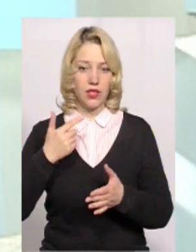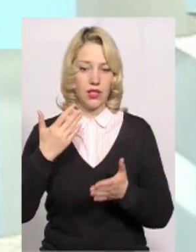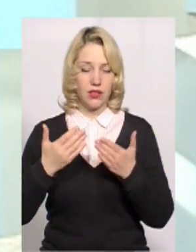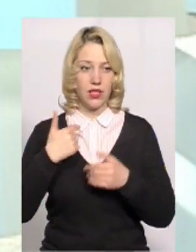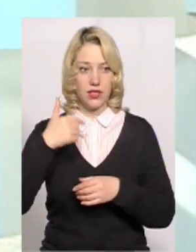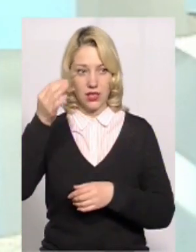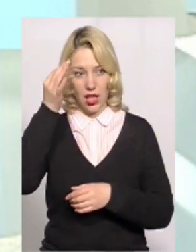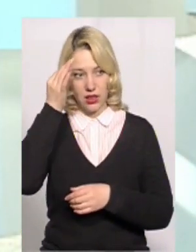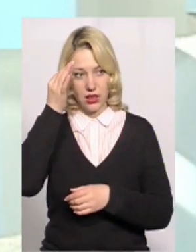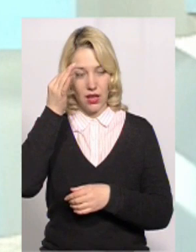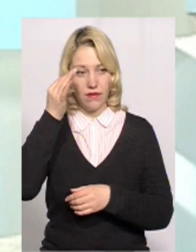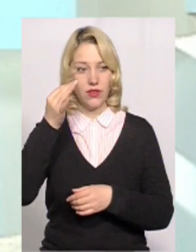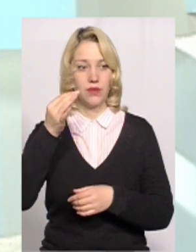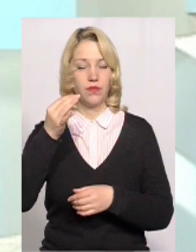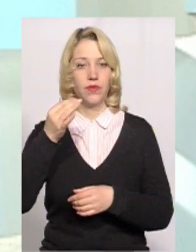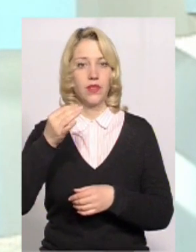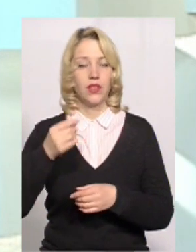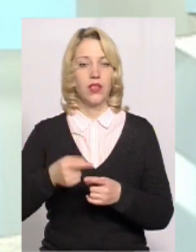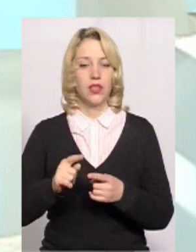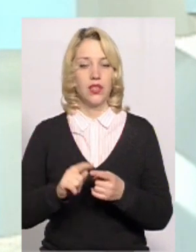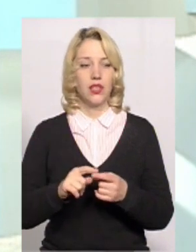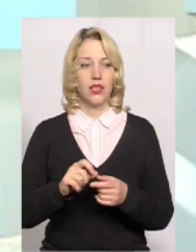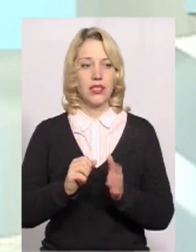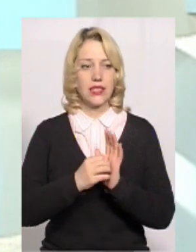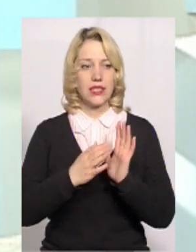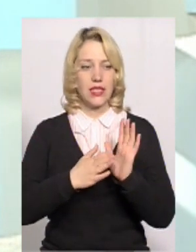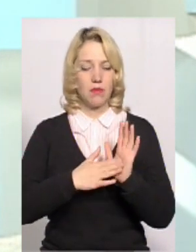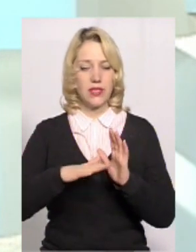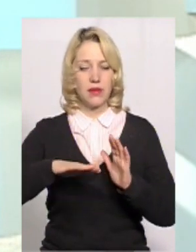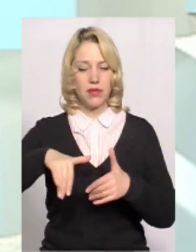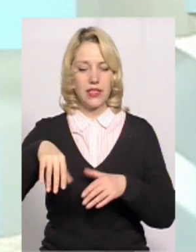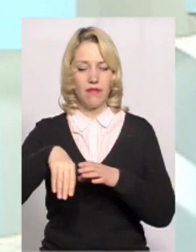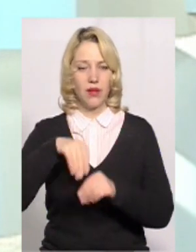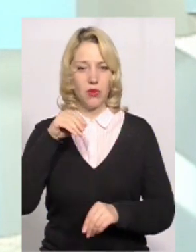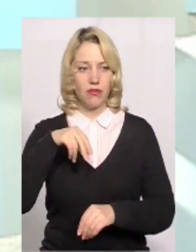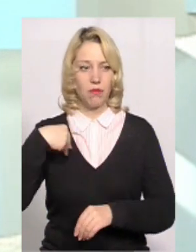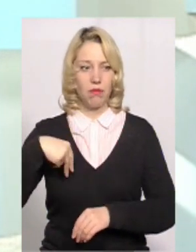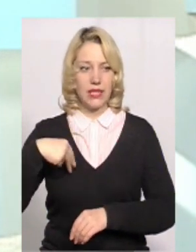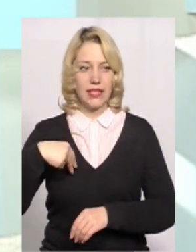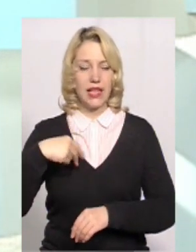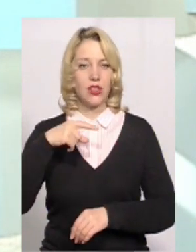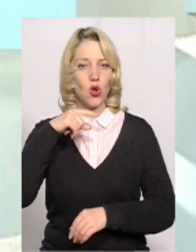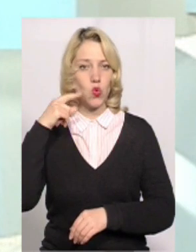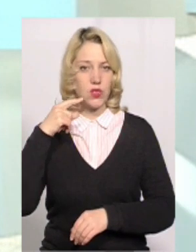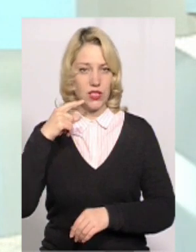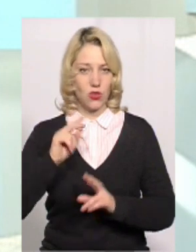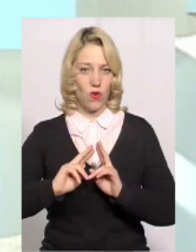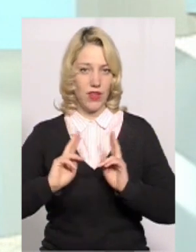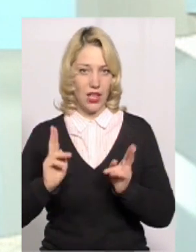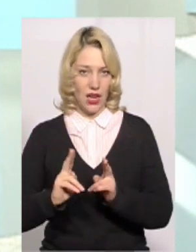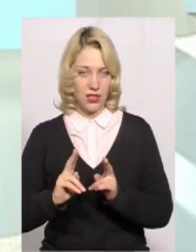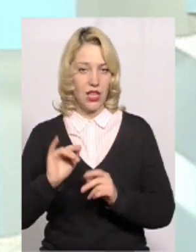згадав, є кількарічний запис після виборів президента Російської Федерації.